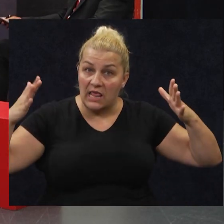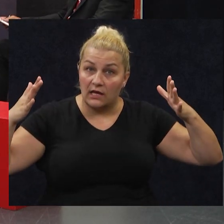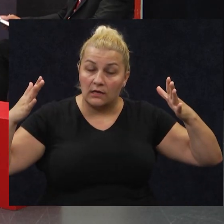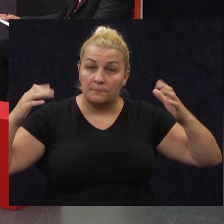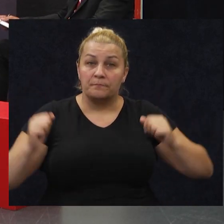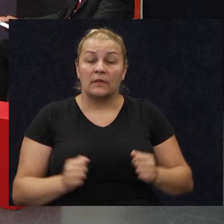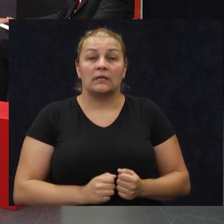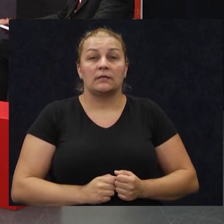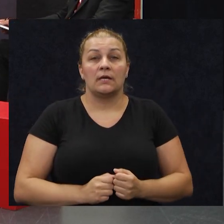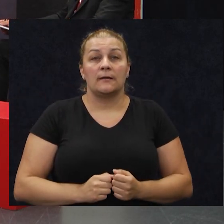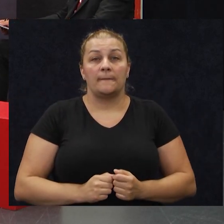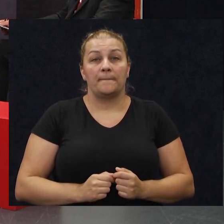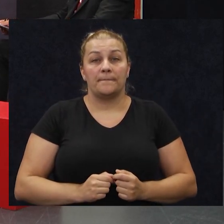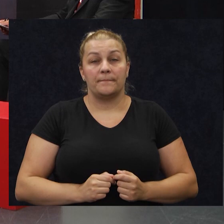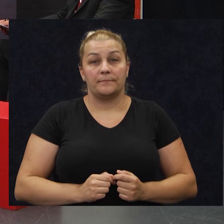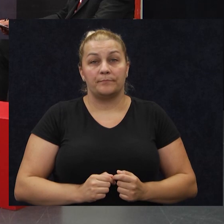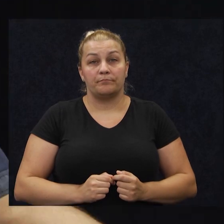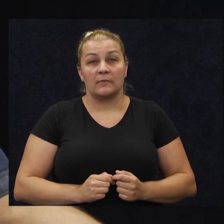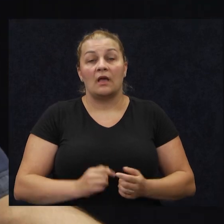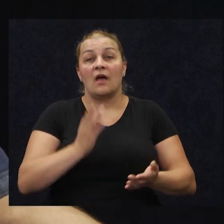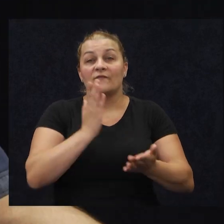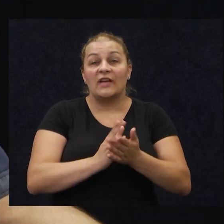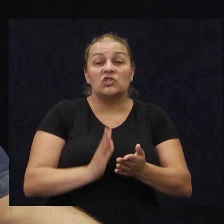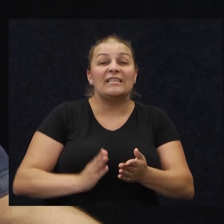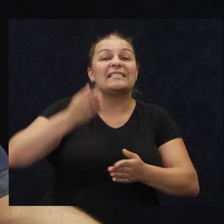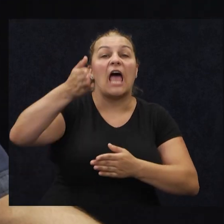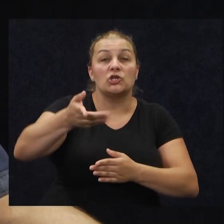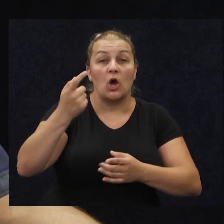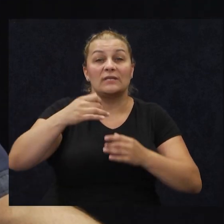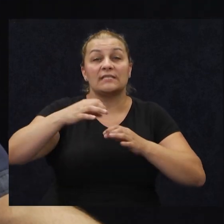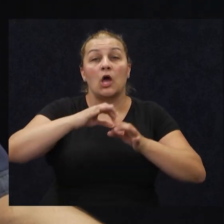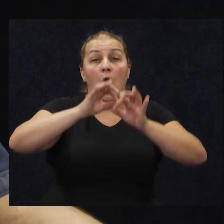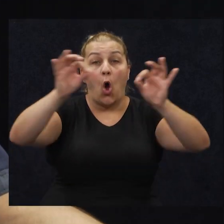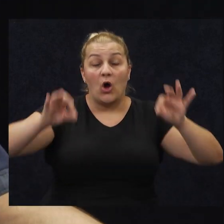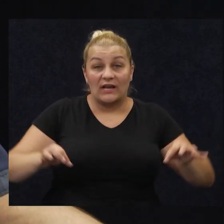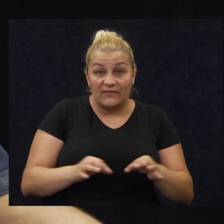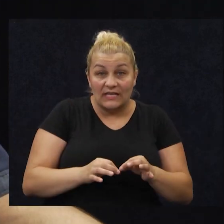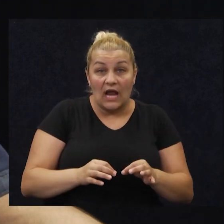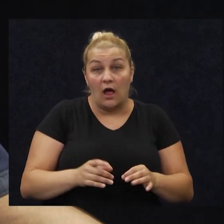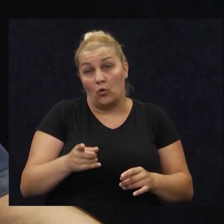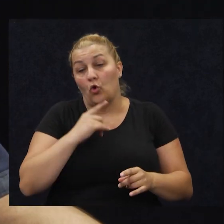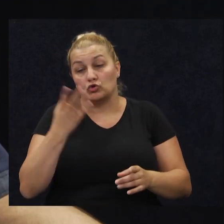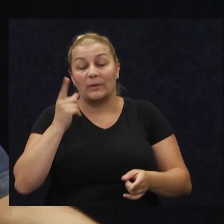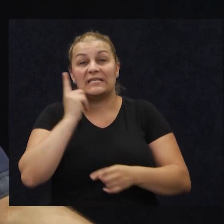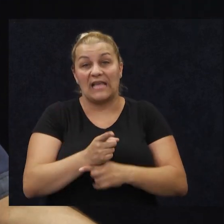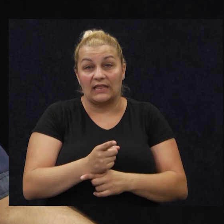već je izašaj iz okvira iz zadanih okvira.